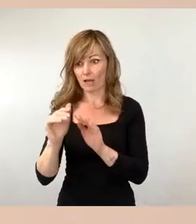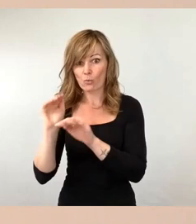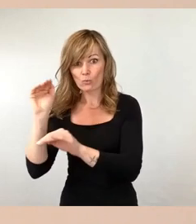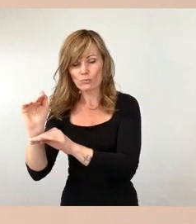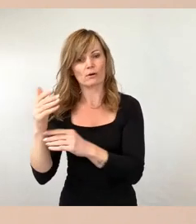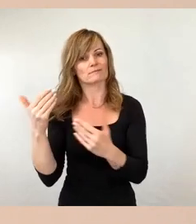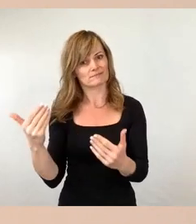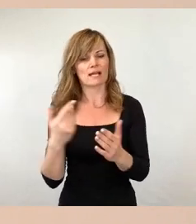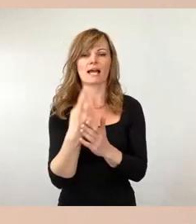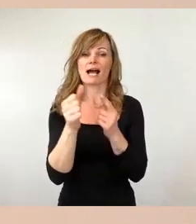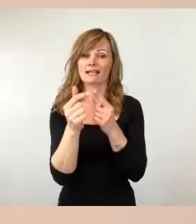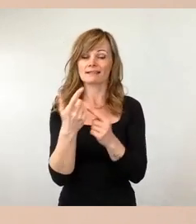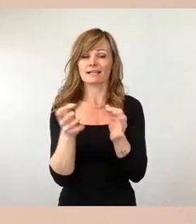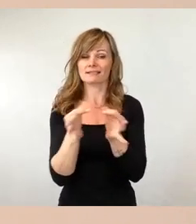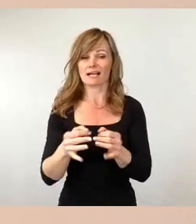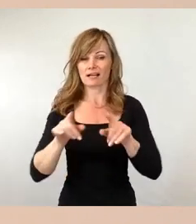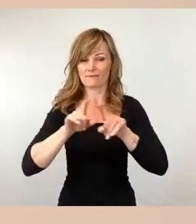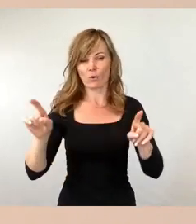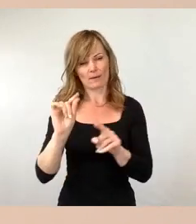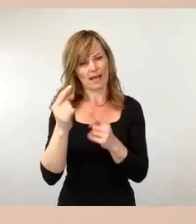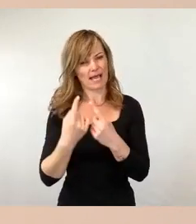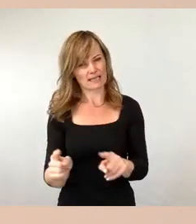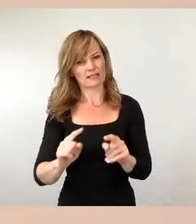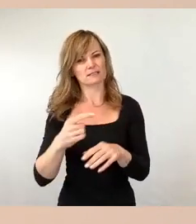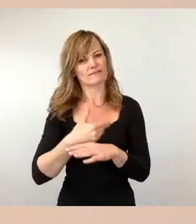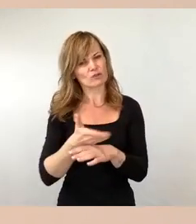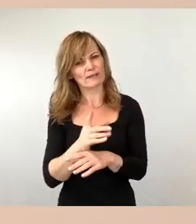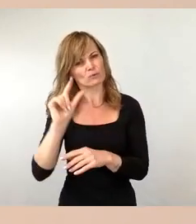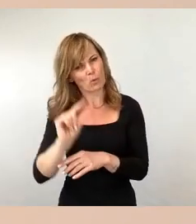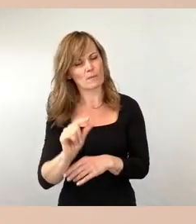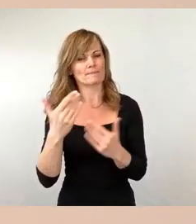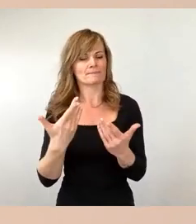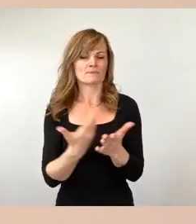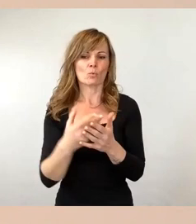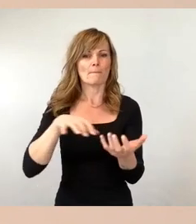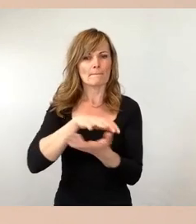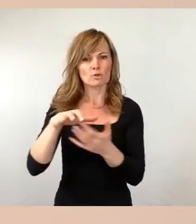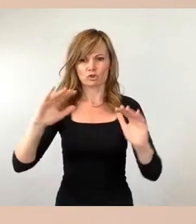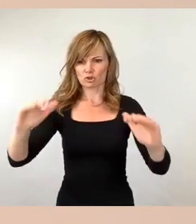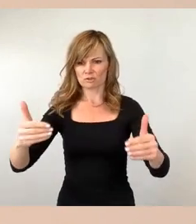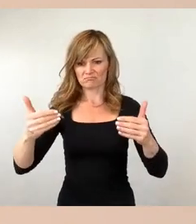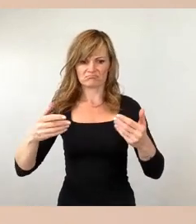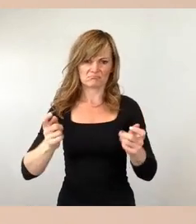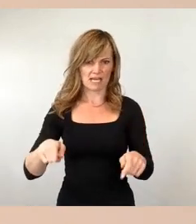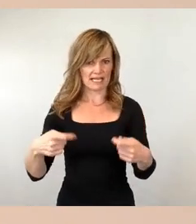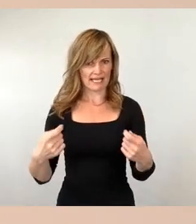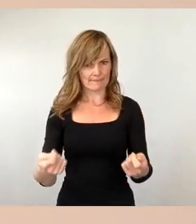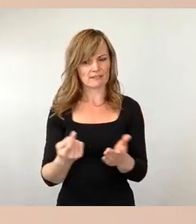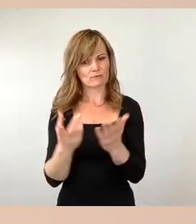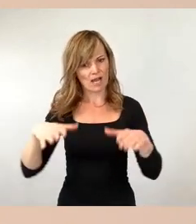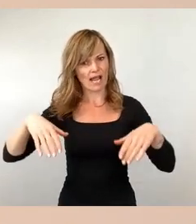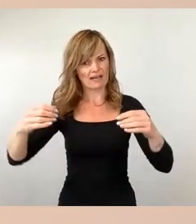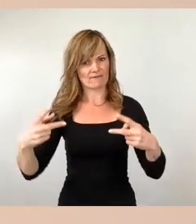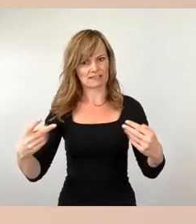das nicht so Fall. Insofern gab es ein gemischtes Ergebnis in der Einschwingphase und wir